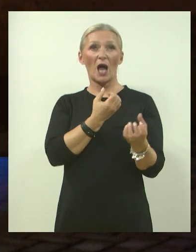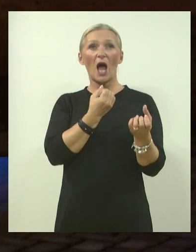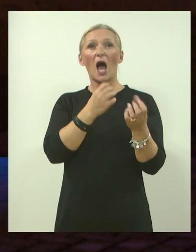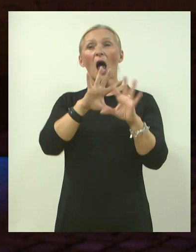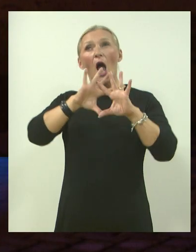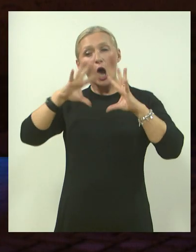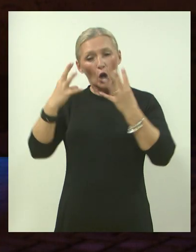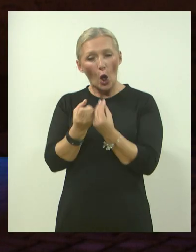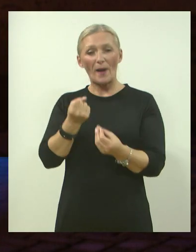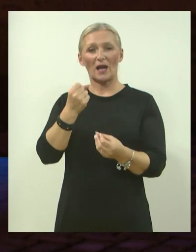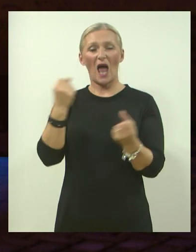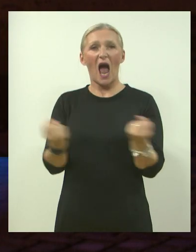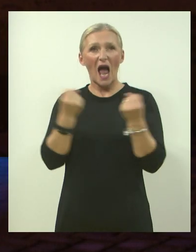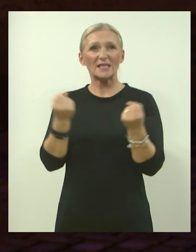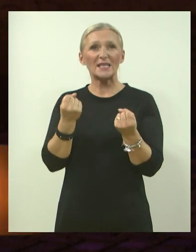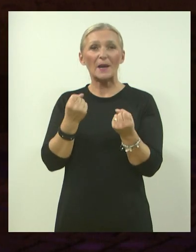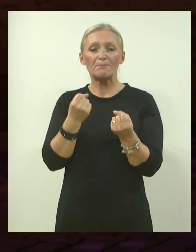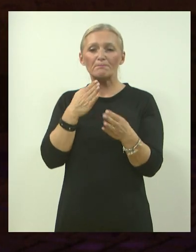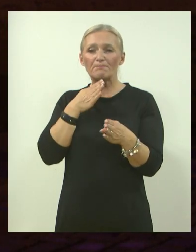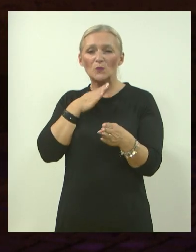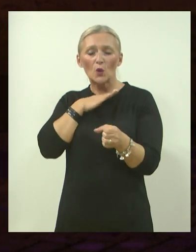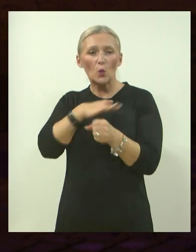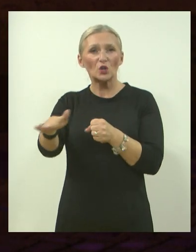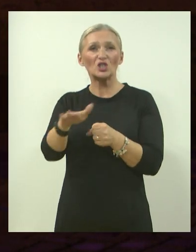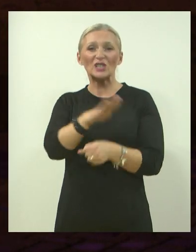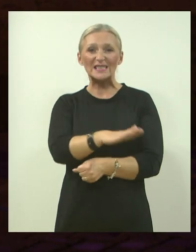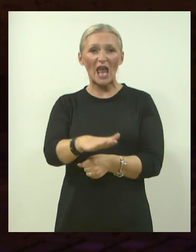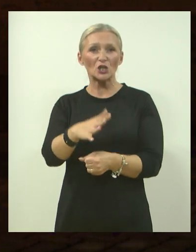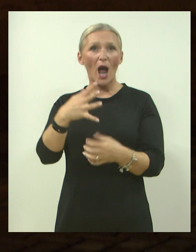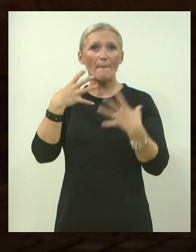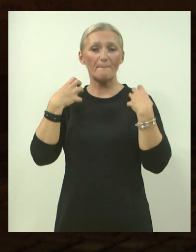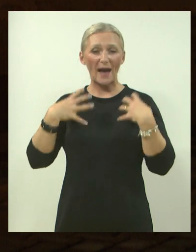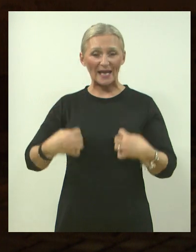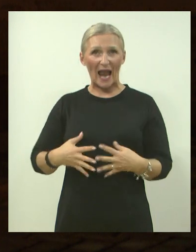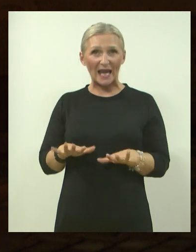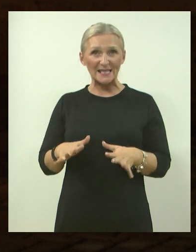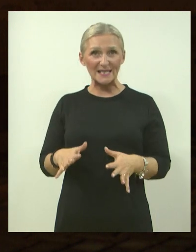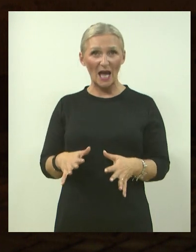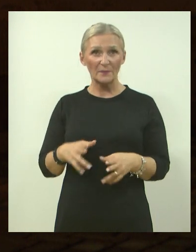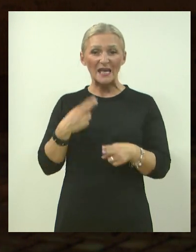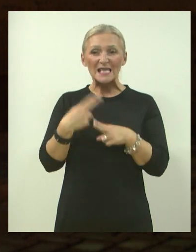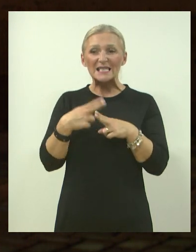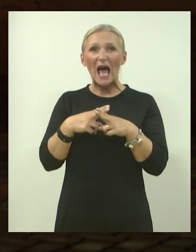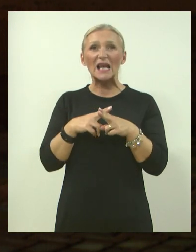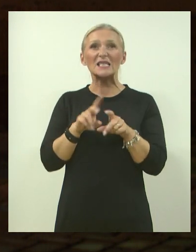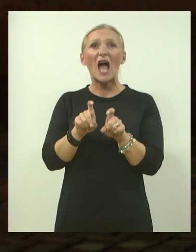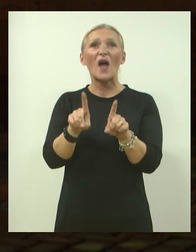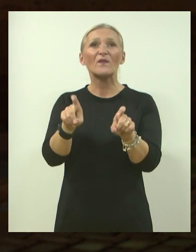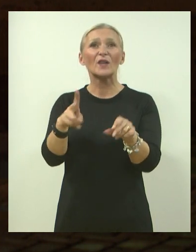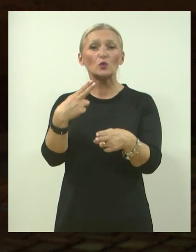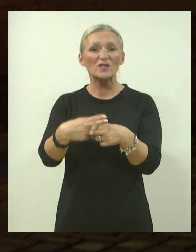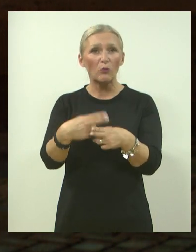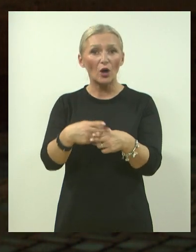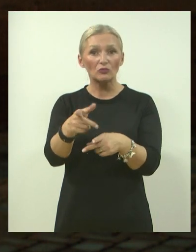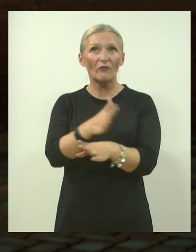akciju iskorjenjivanja dječje paralize. Dječja paraliza je bila zarazna virusna bolest koja je bila